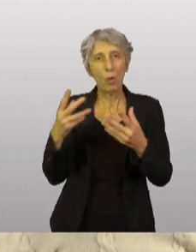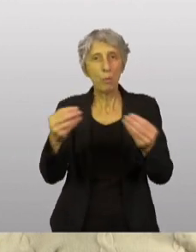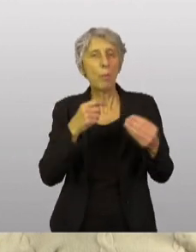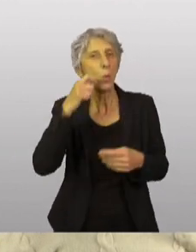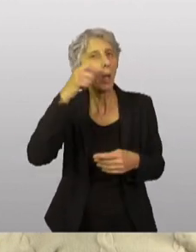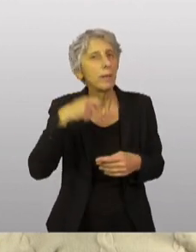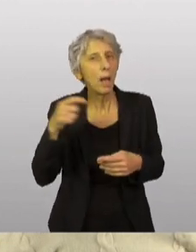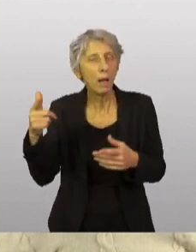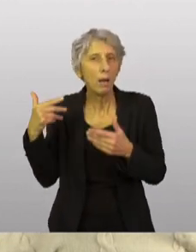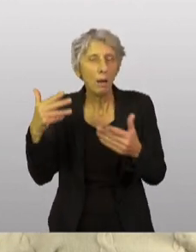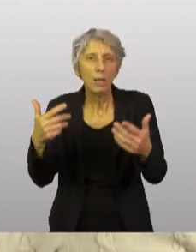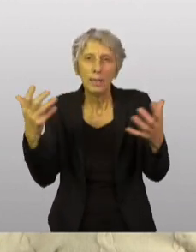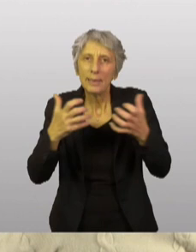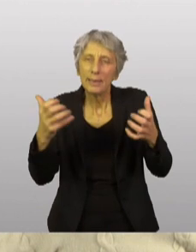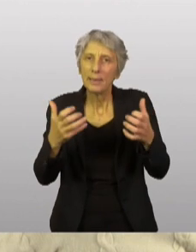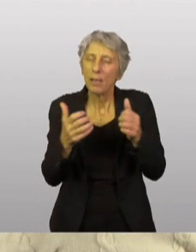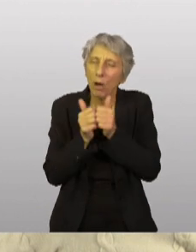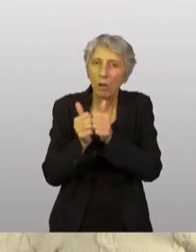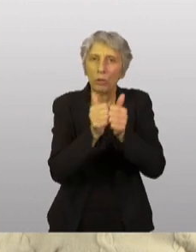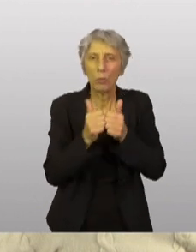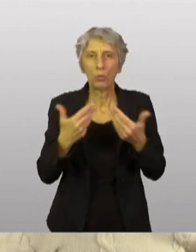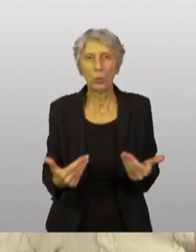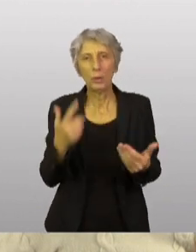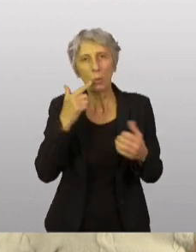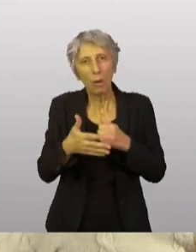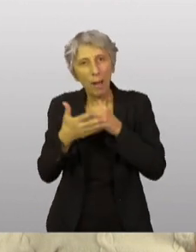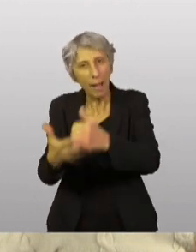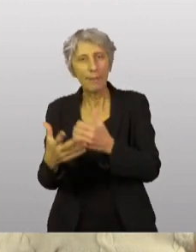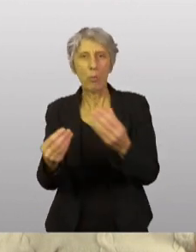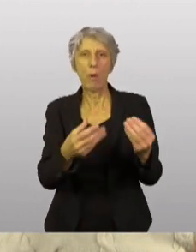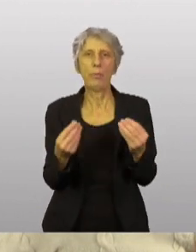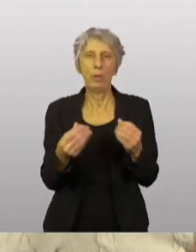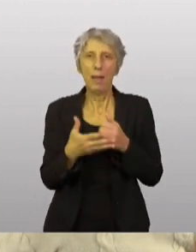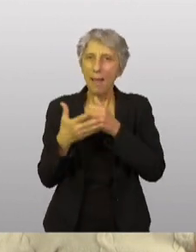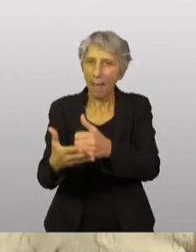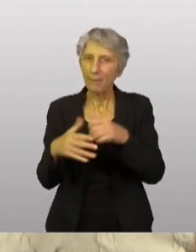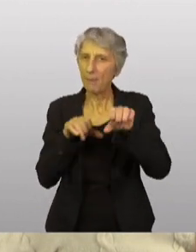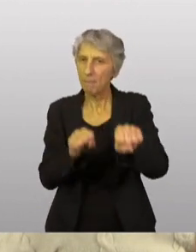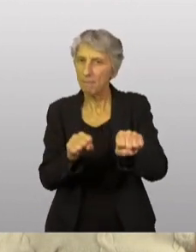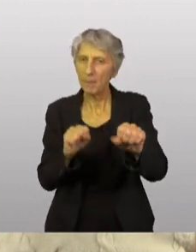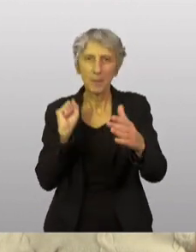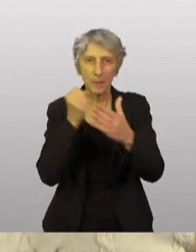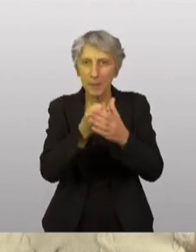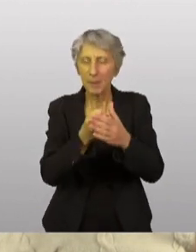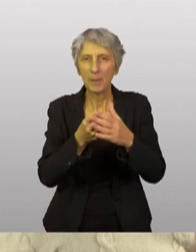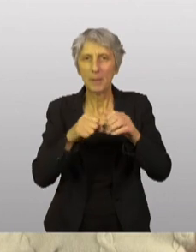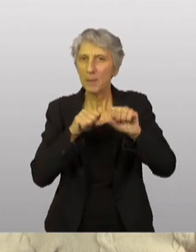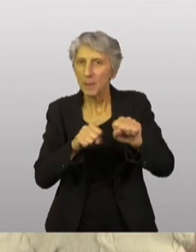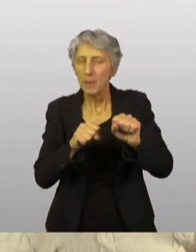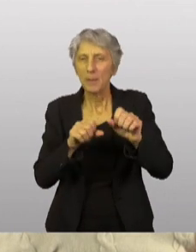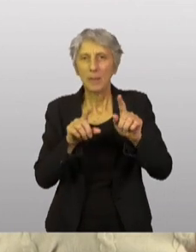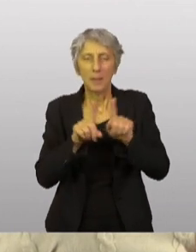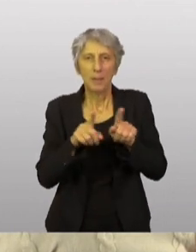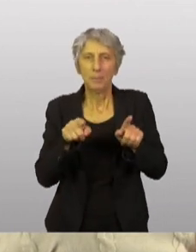continue. Donc nous voulions être à ses côtés aujourd'hui pour l'aider à tenir, à résister et à